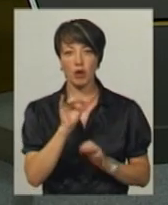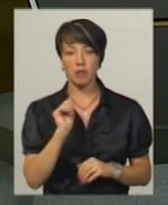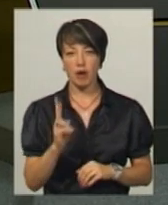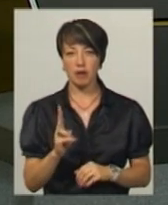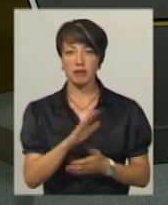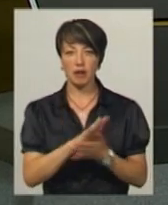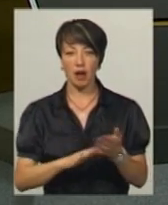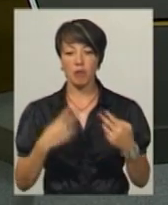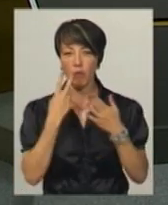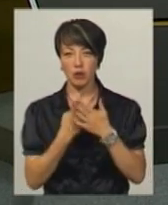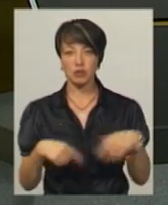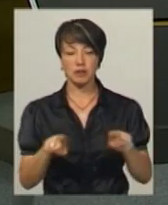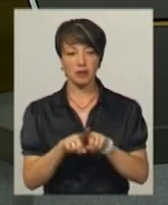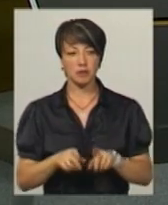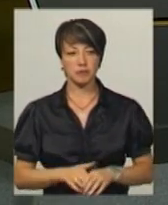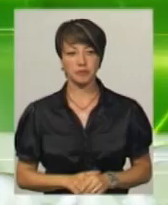Рибак. Далі ви побачите.